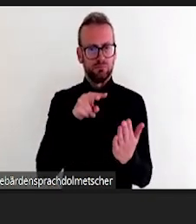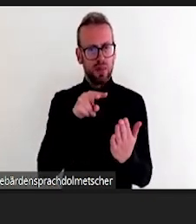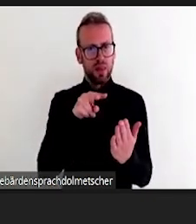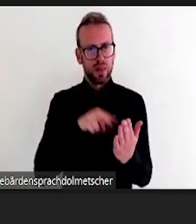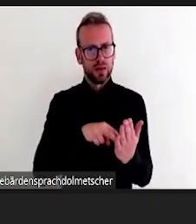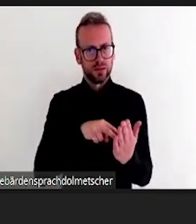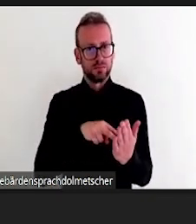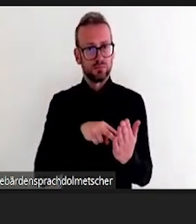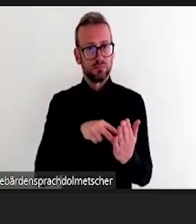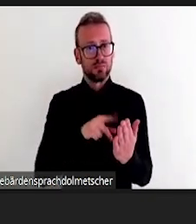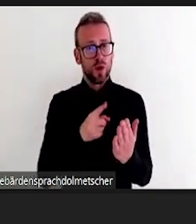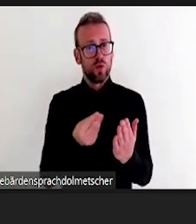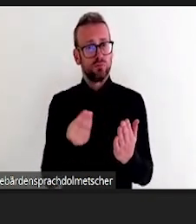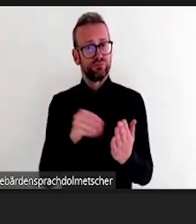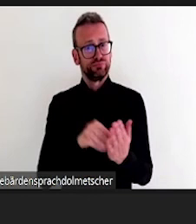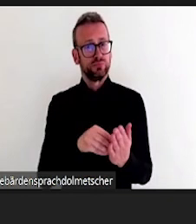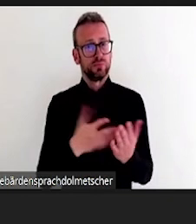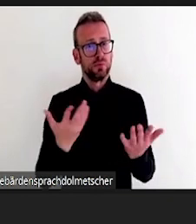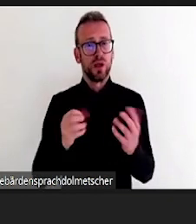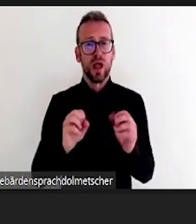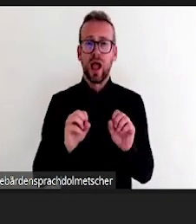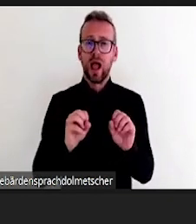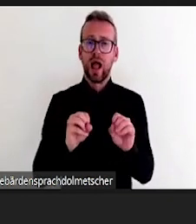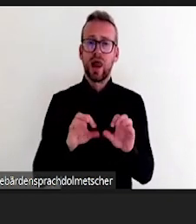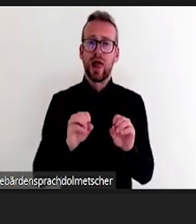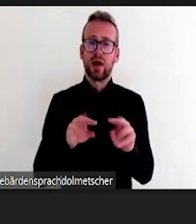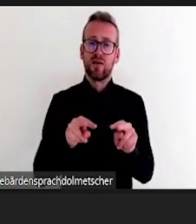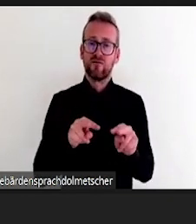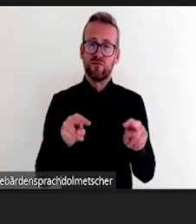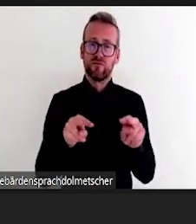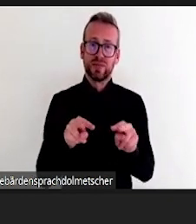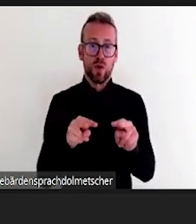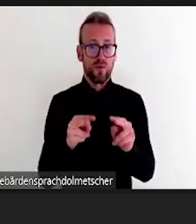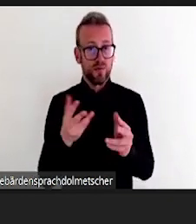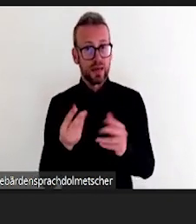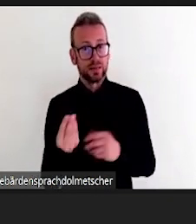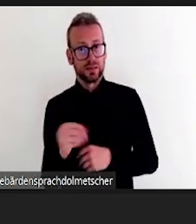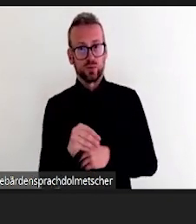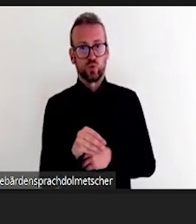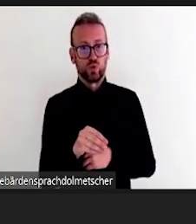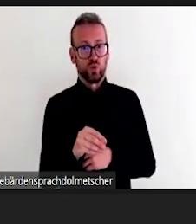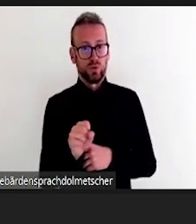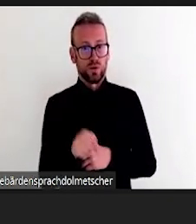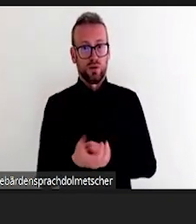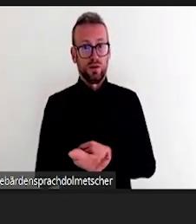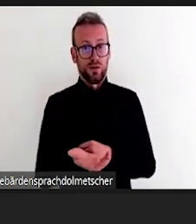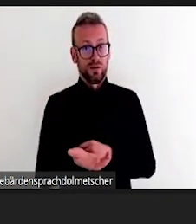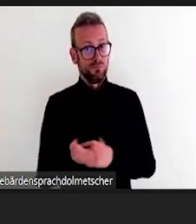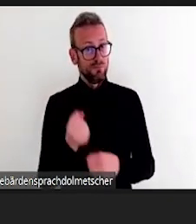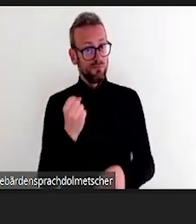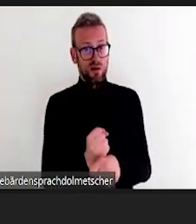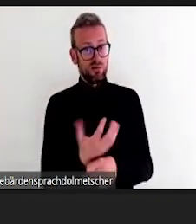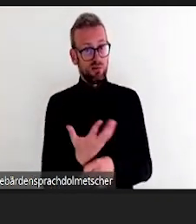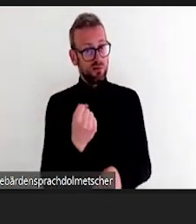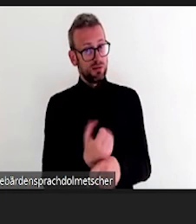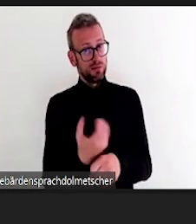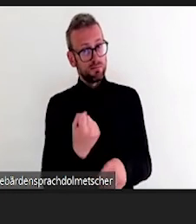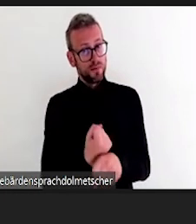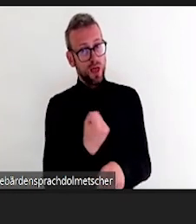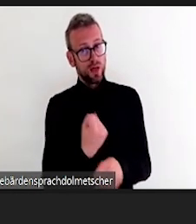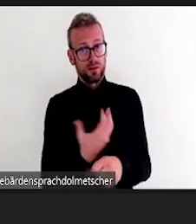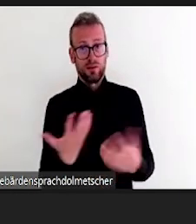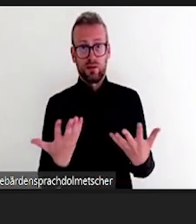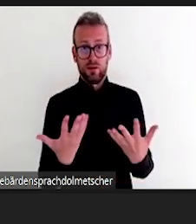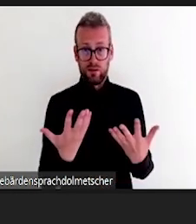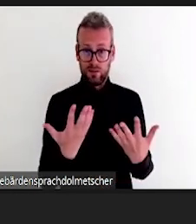Dann habe ich noch was. Im Grunde heute sind wir beim Einstieg. Ein Ausstieg in die klusiver Lehre. Das heißt, wie kann ich einen Abschluss schaffen?